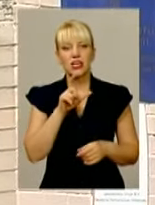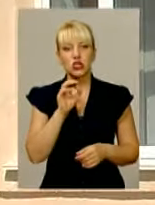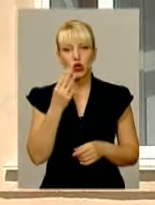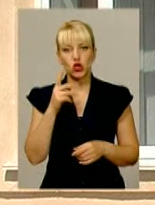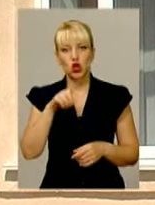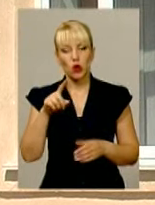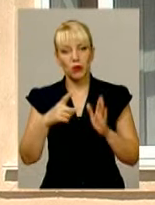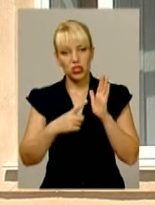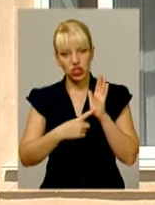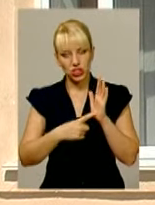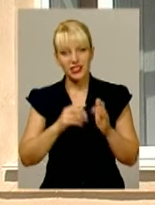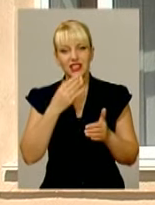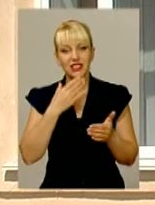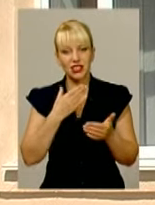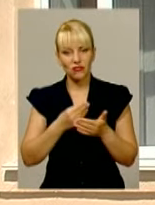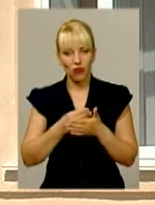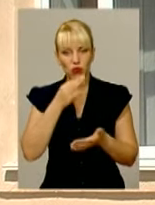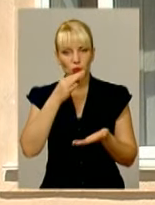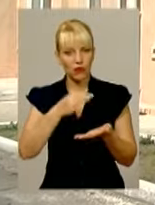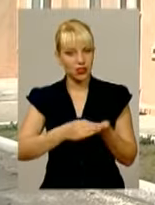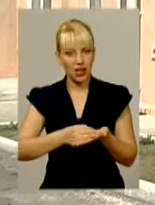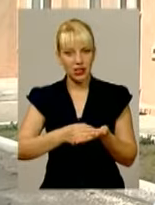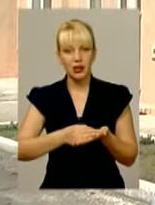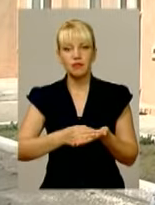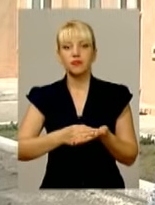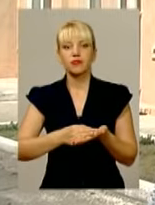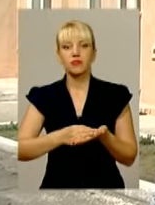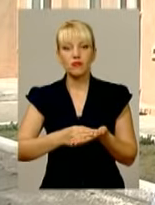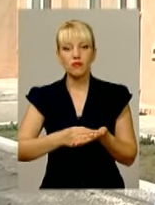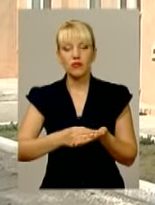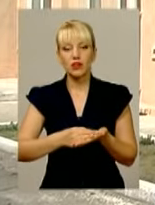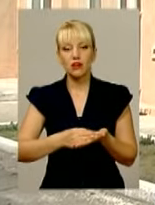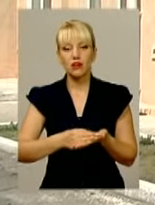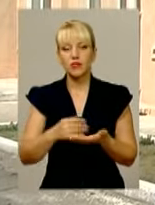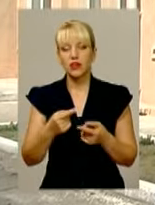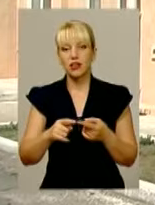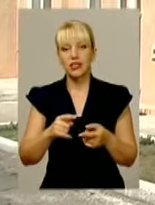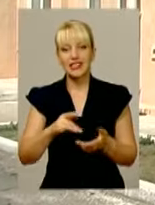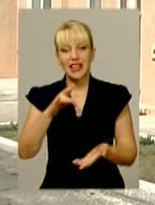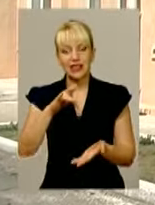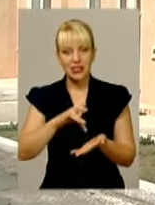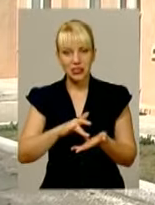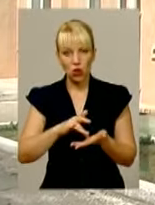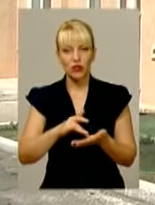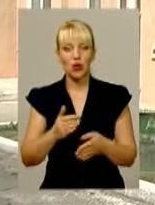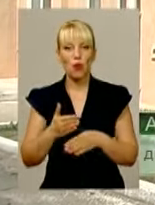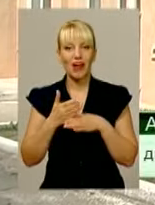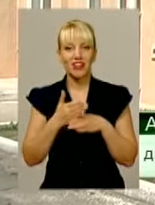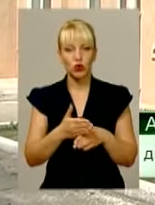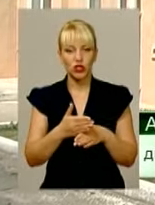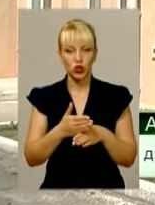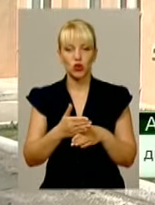Андрій Попик. І за своє діти ще відповідає головою. Централізована додатково методична література ніхто не